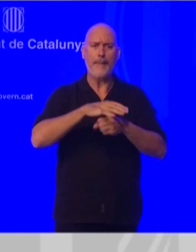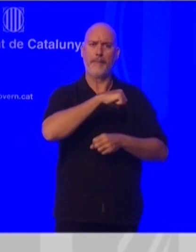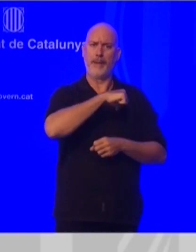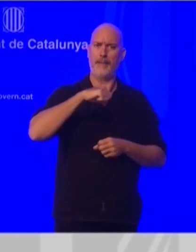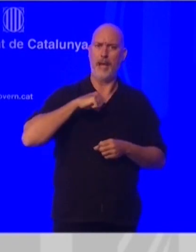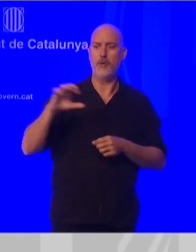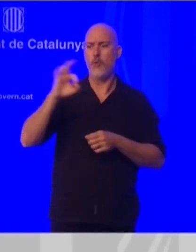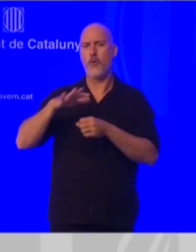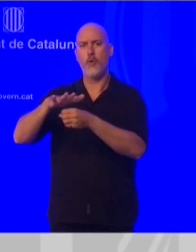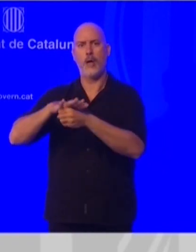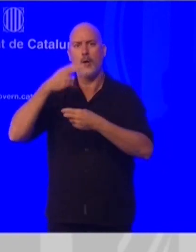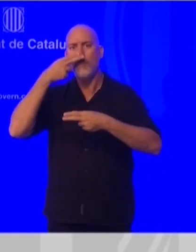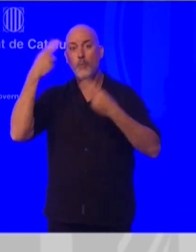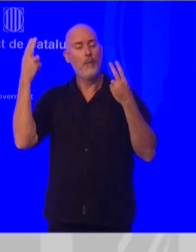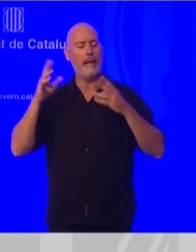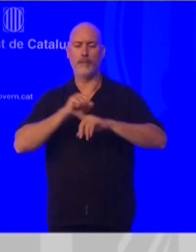públic.